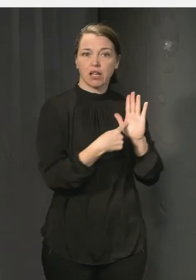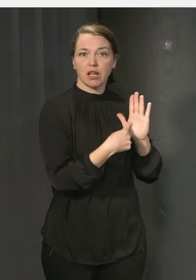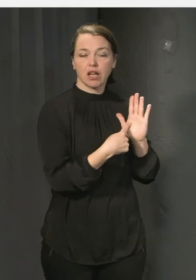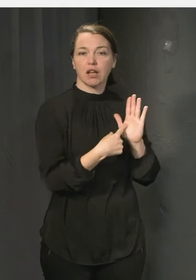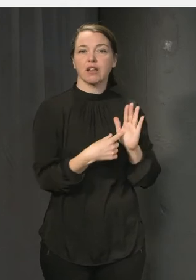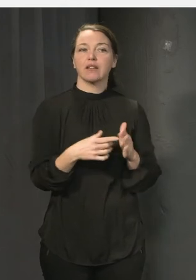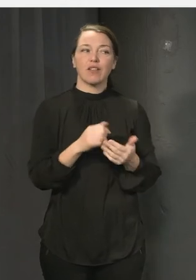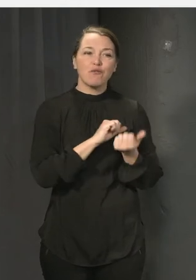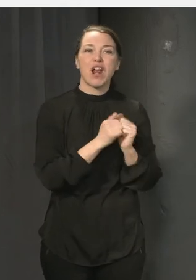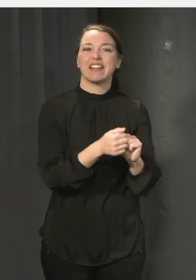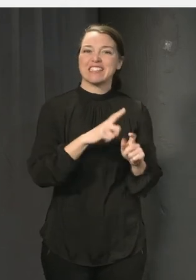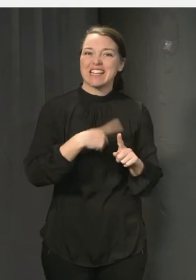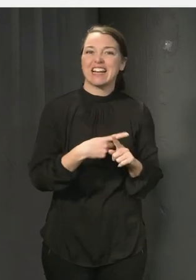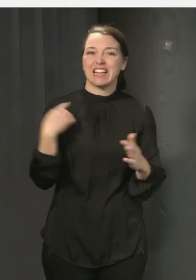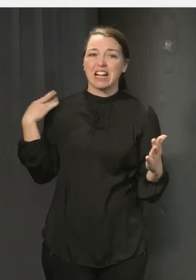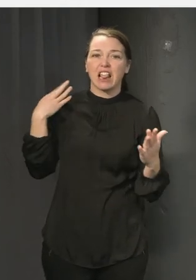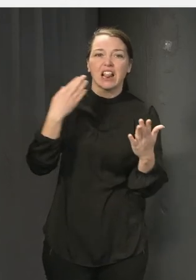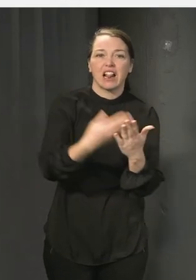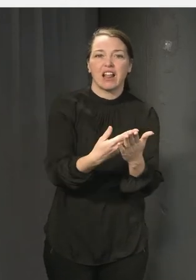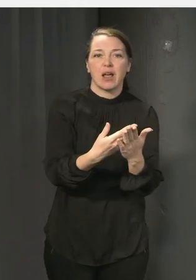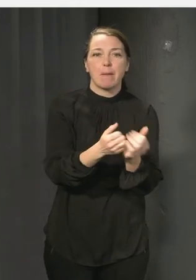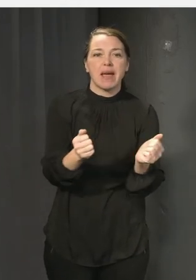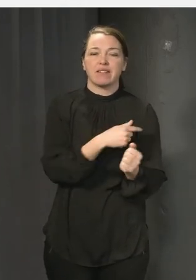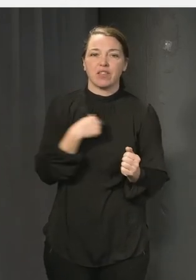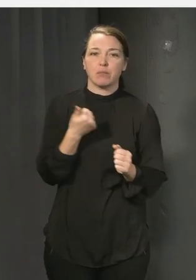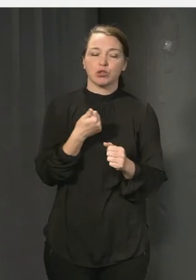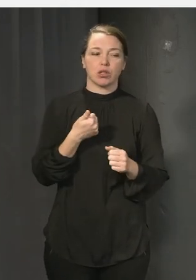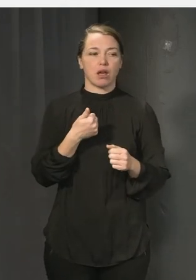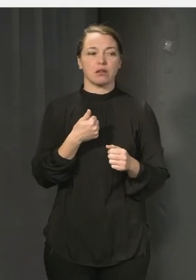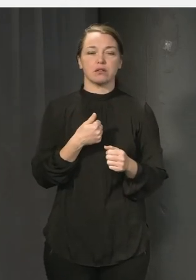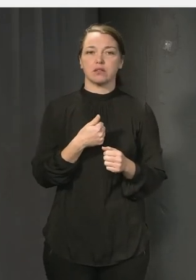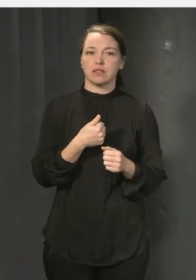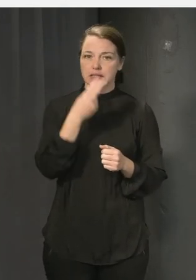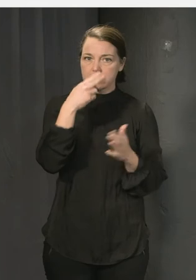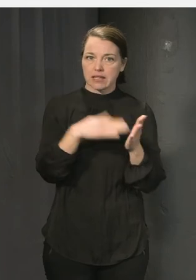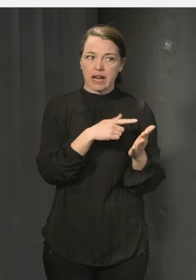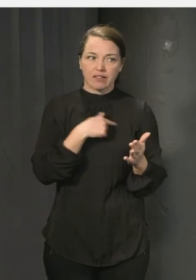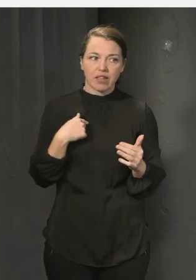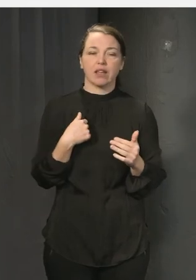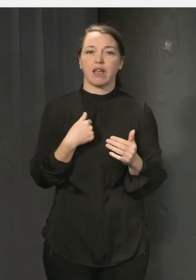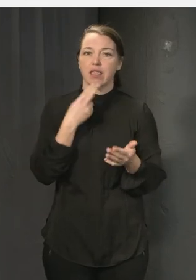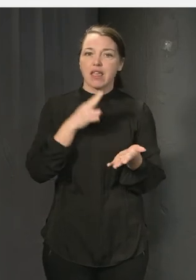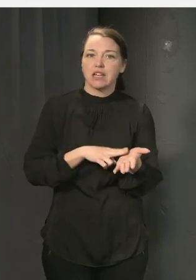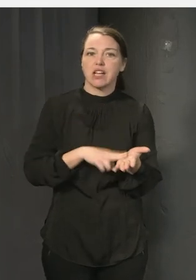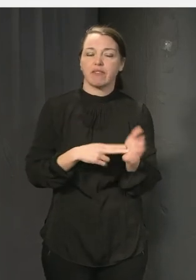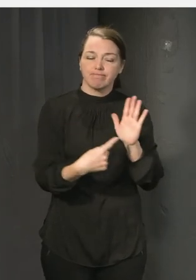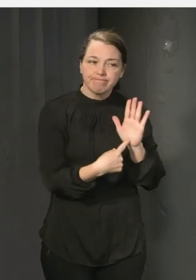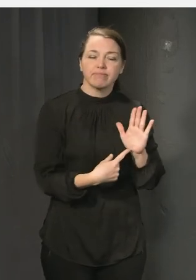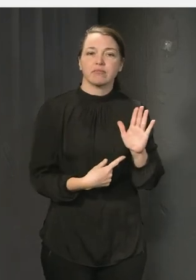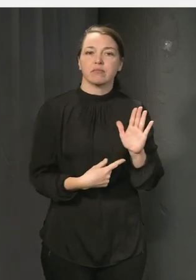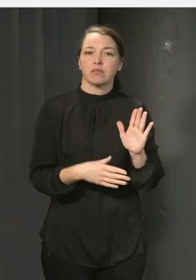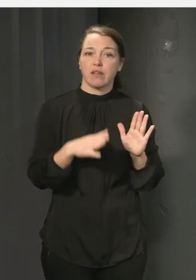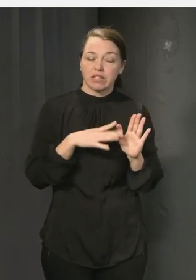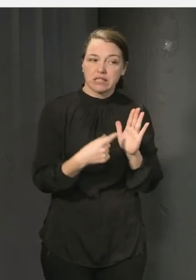säkert är att vi behöver erkänna att det här ska upp på agendan och vi ska involvera barn och unga i det och vi kommer göra fel och vi kommer lära oss